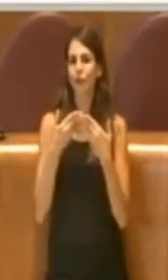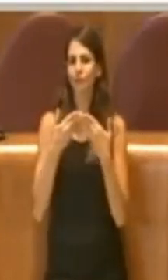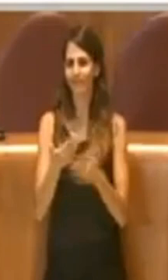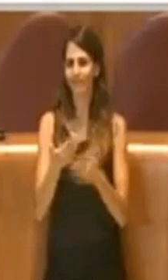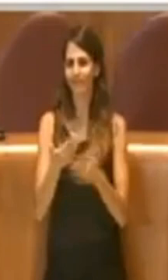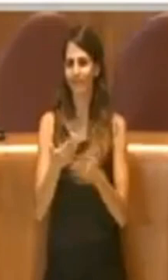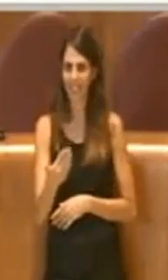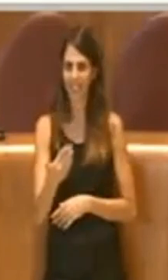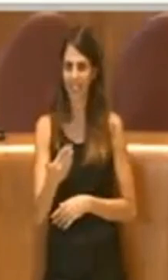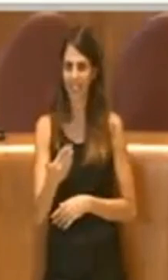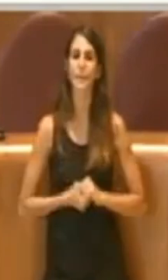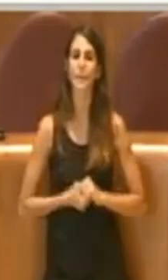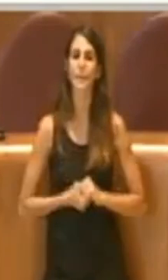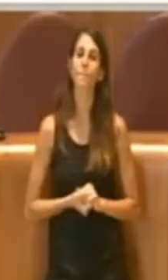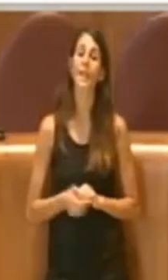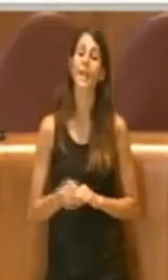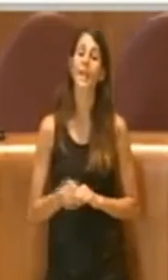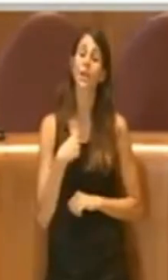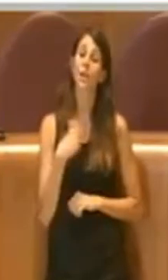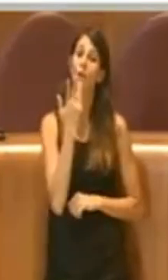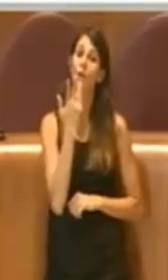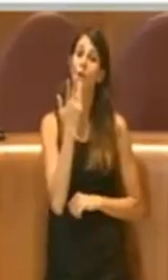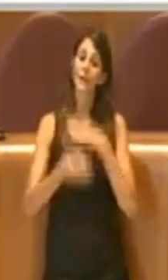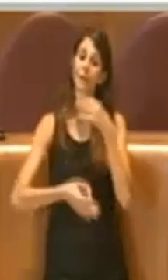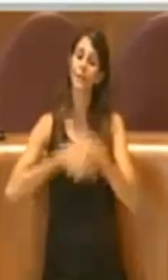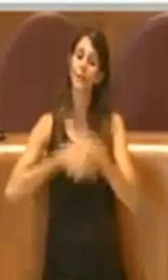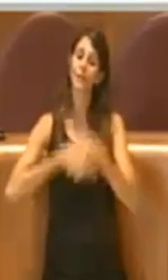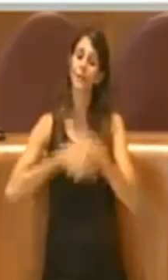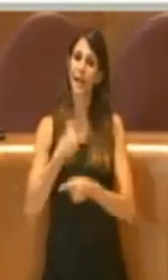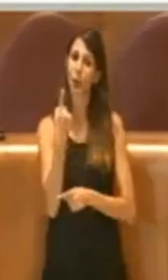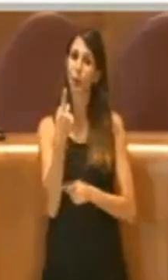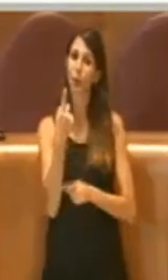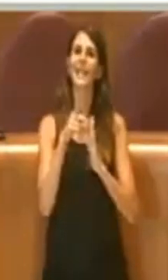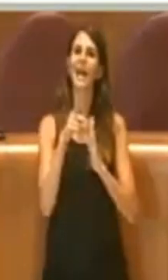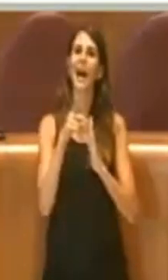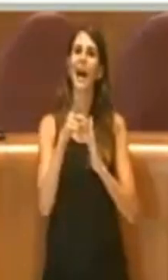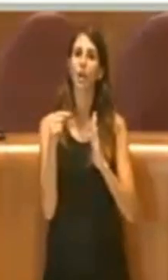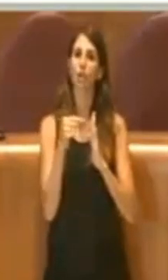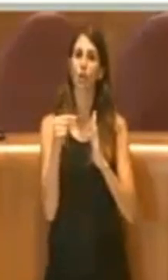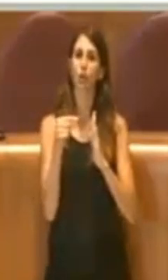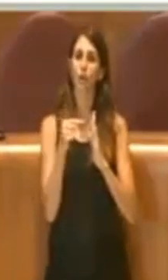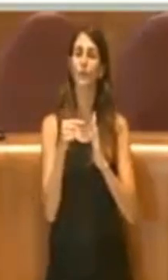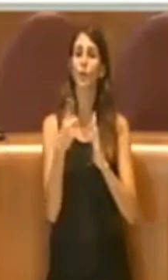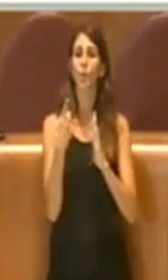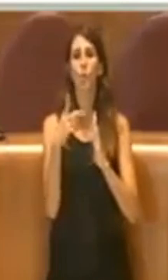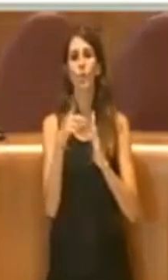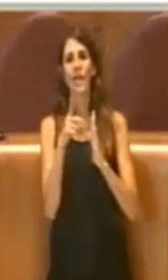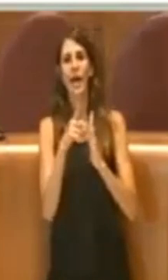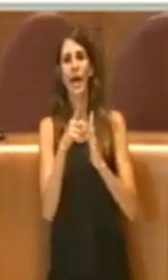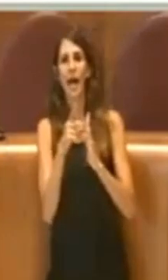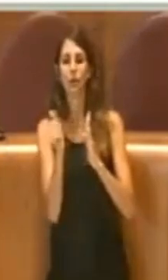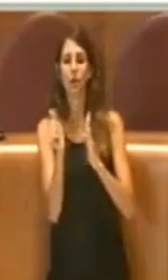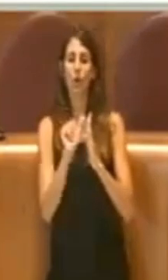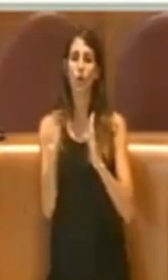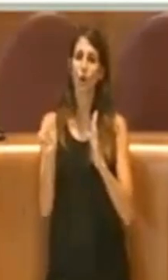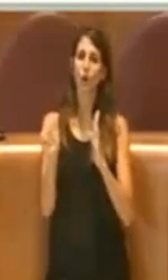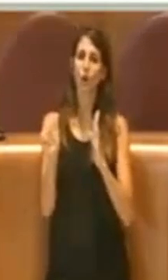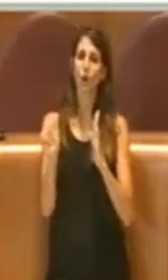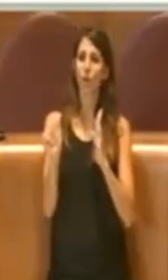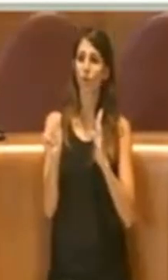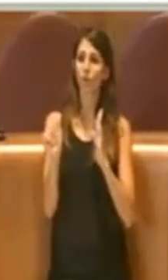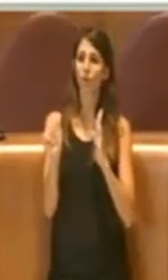Tra l'altro vorrevo esporre un dato, e questo non è rivolto alle persone fisiche, consiglieri qui